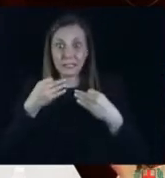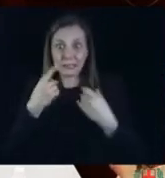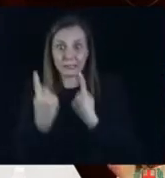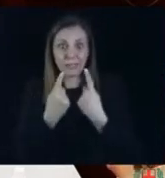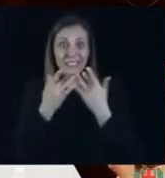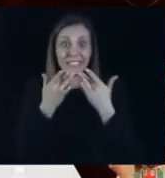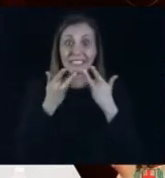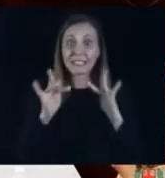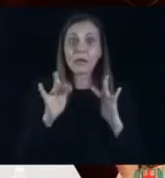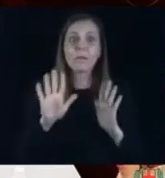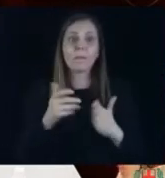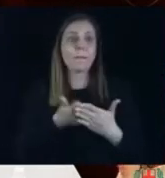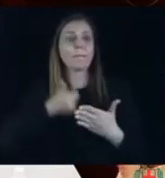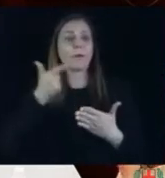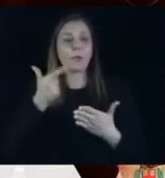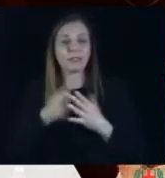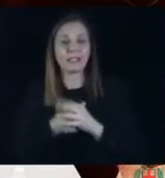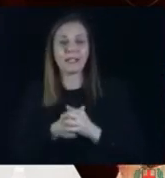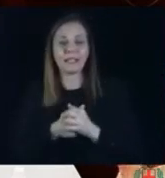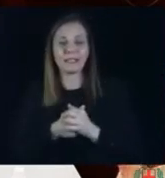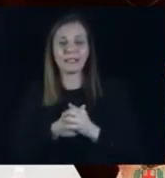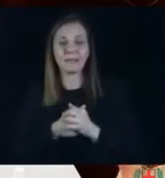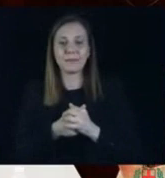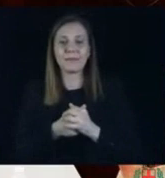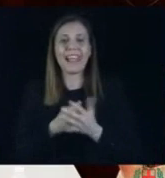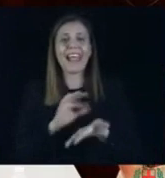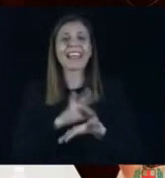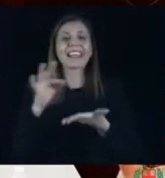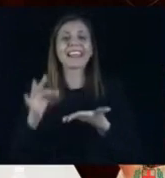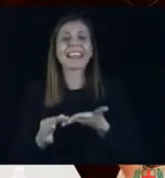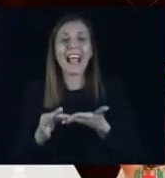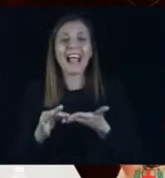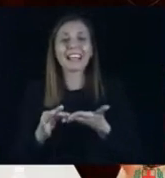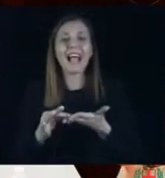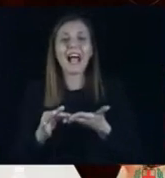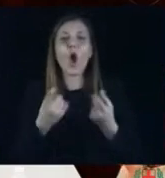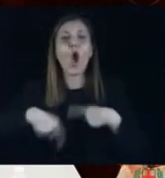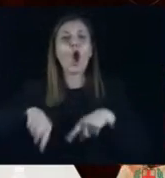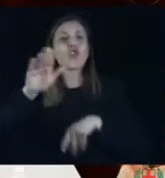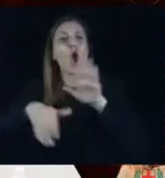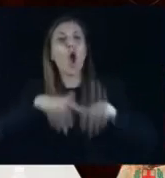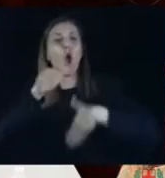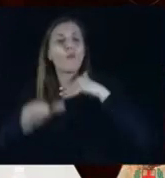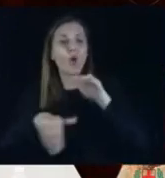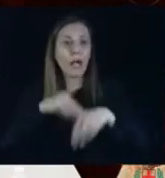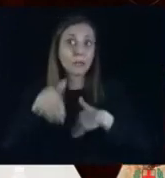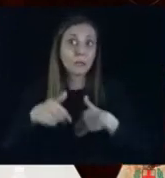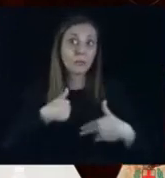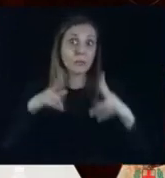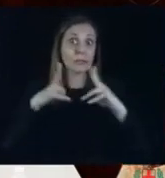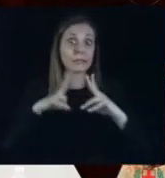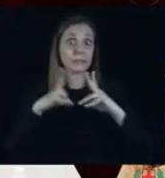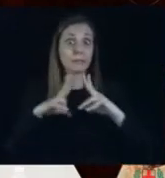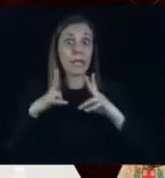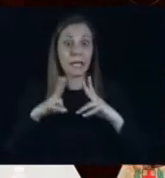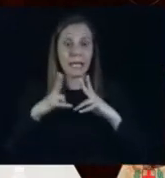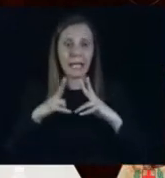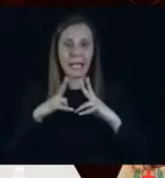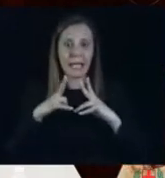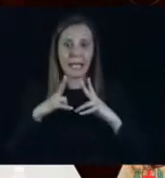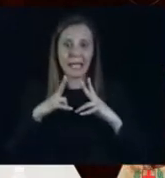importante. La data in cui verrà convocato un consiglio, mi auguro non